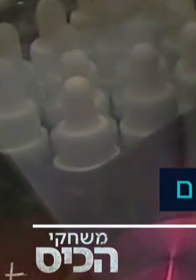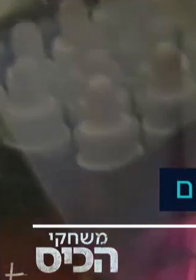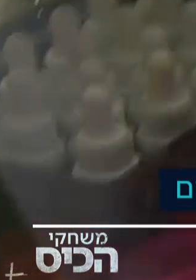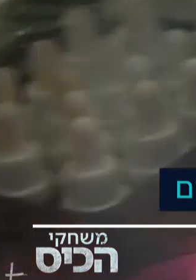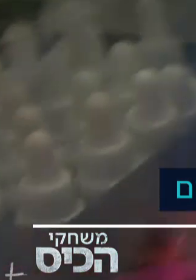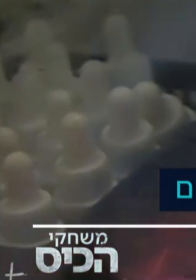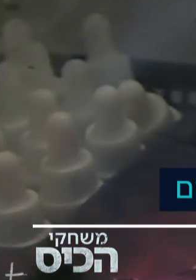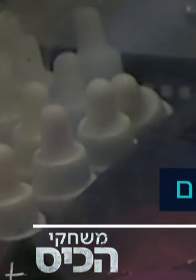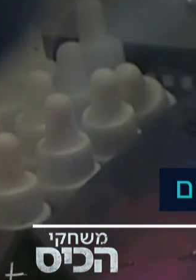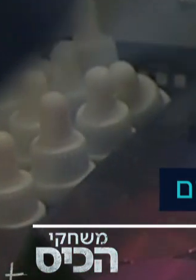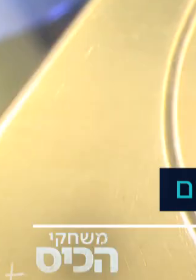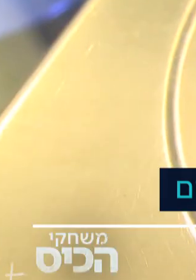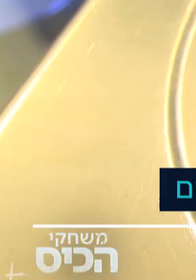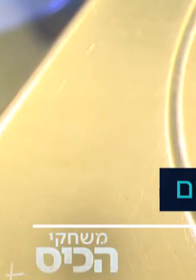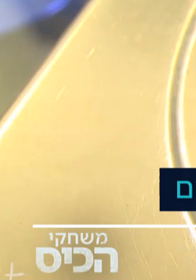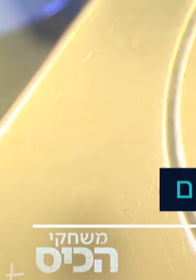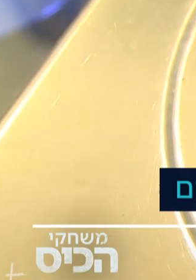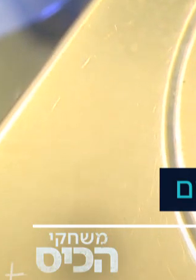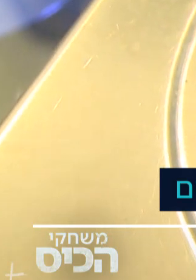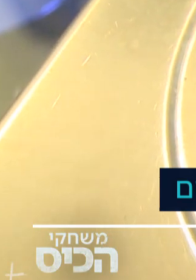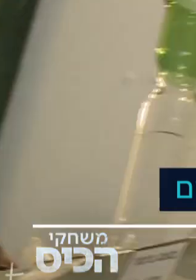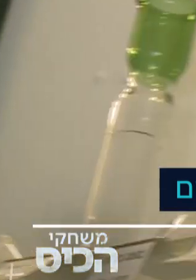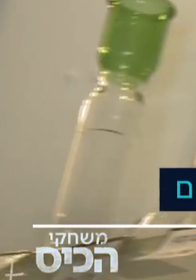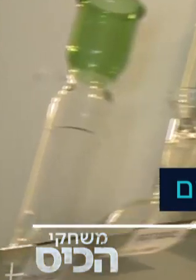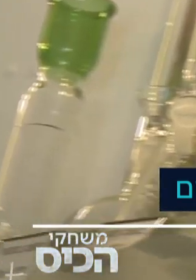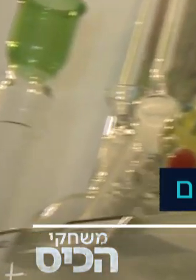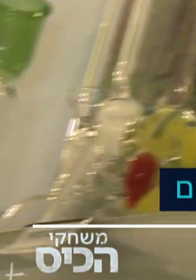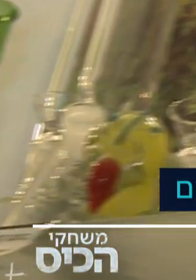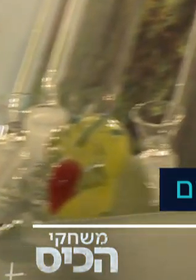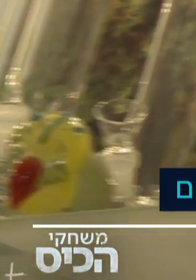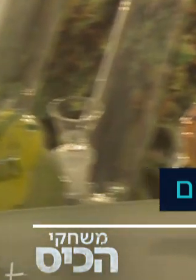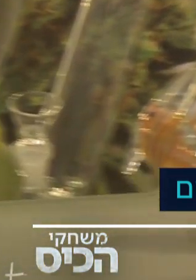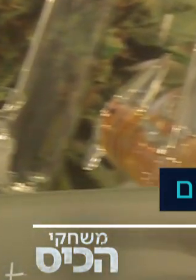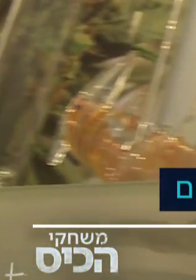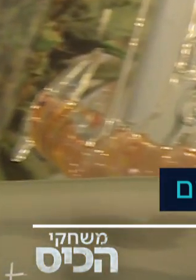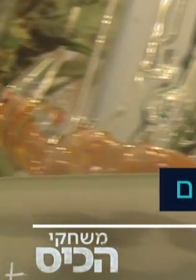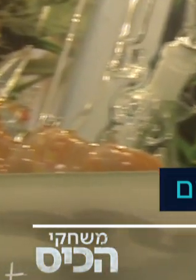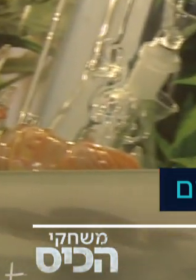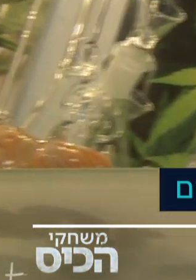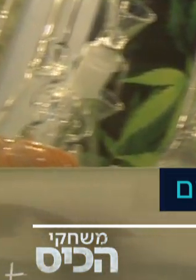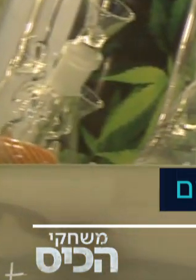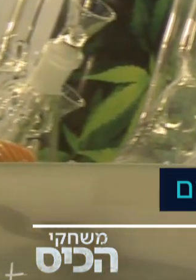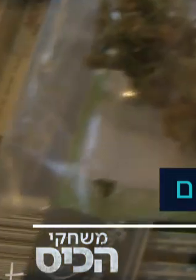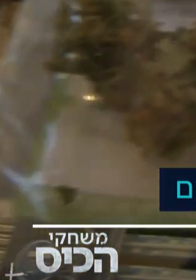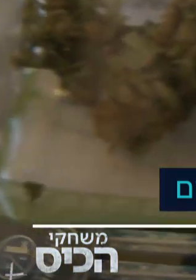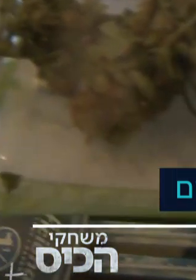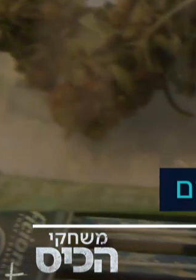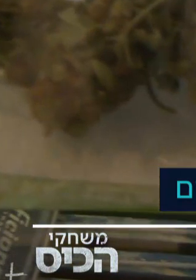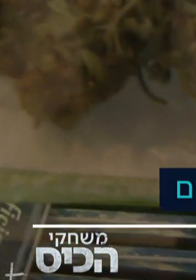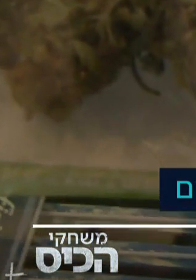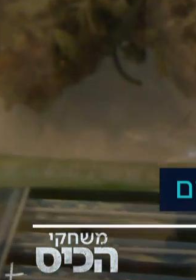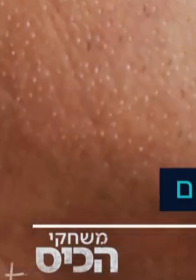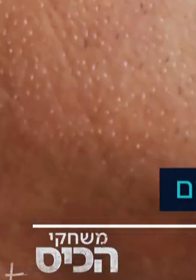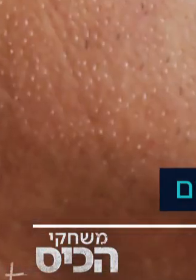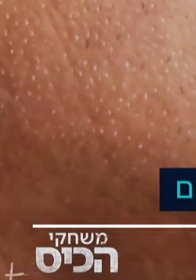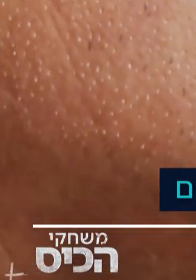לכך. הכמות שאפשר יהיה להחזיק מבלי שתחשב עבירה פלילית עוד לא נקבעה סופית. מסקנות הוועדה צריכות לעבור הליך